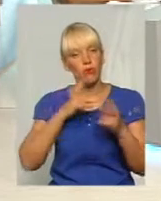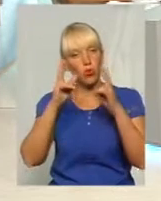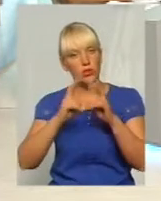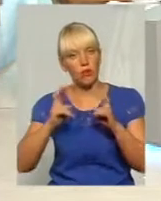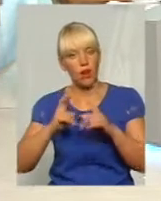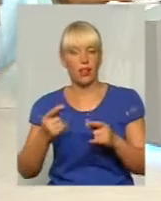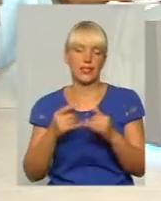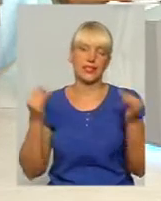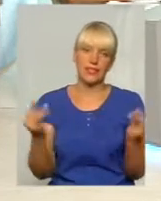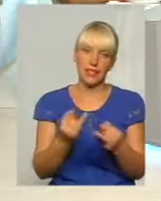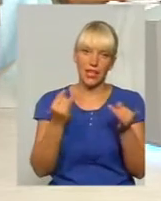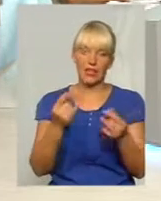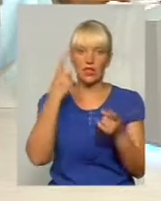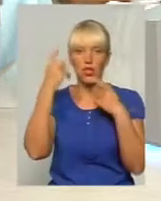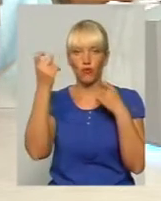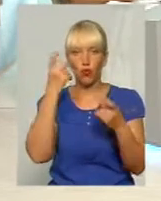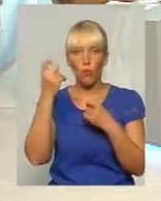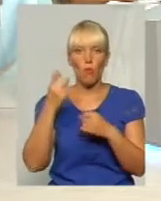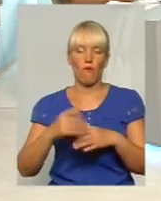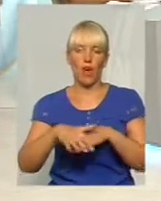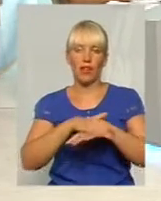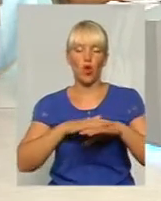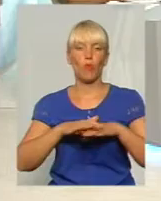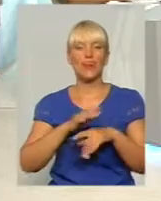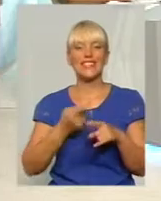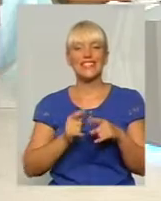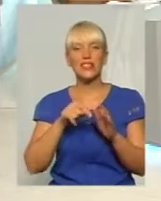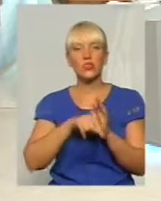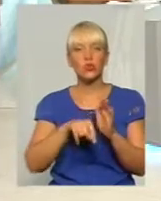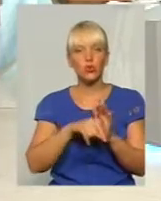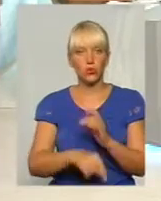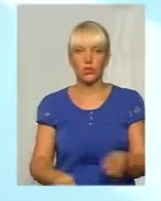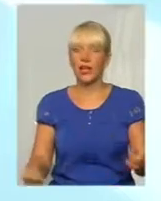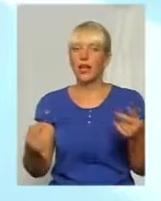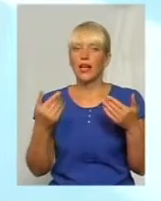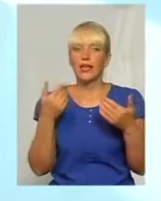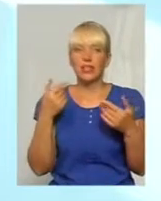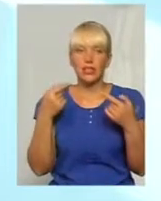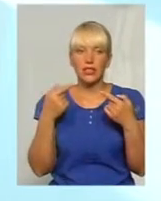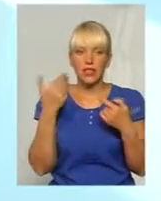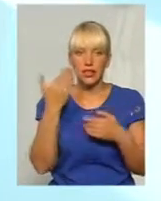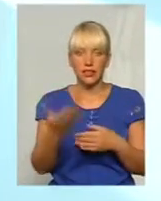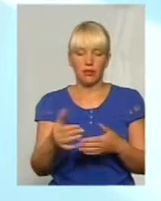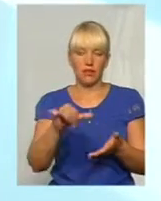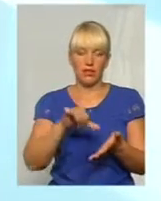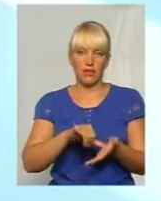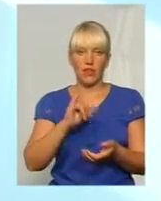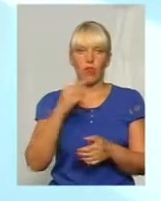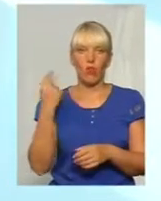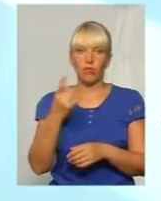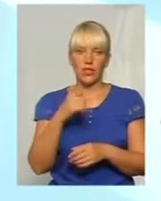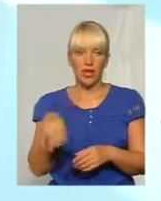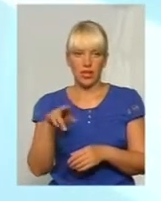цікавитися і інформувати громадськість, тому що це стосується безпосередньо її представника в обласній раді. І